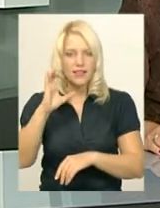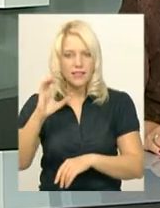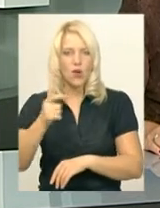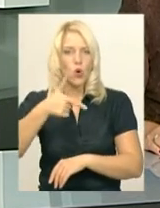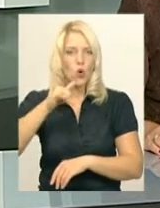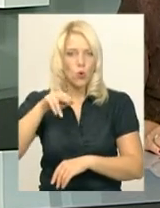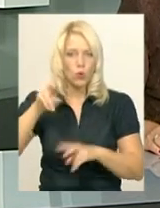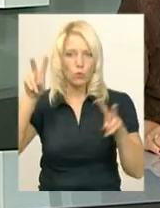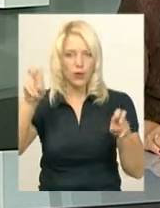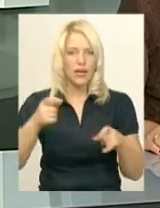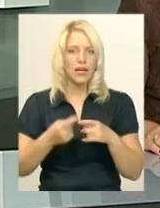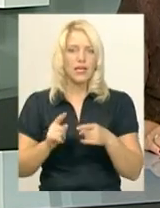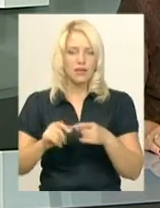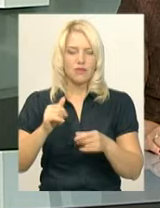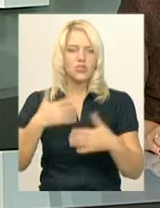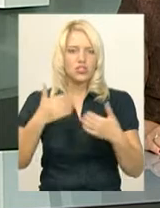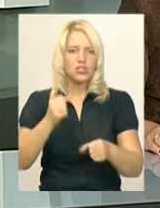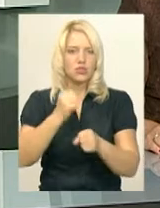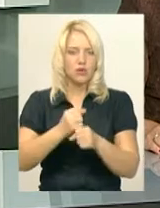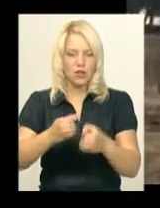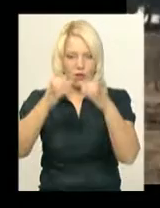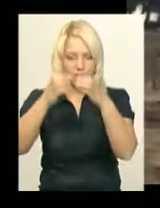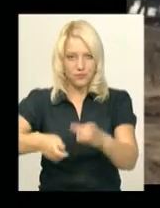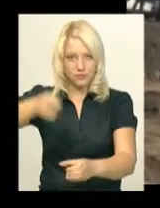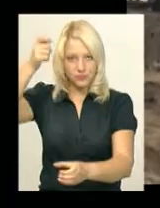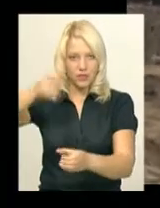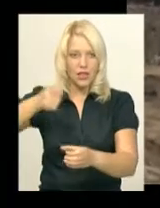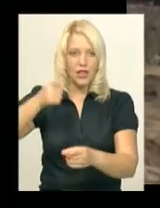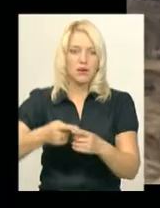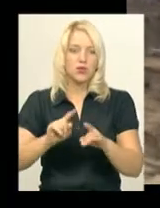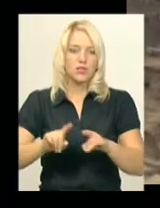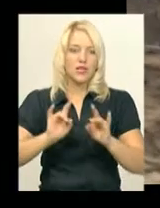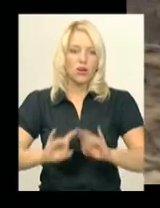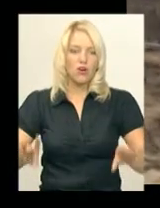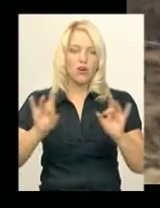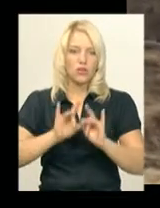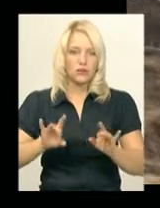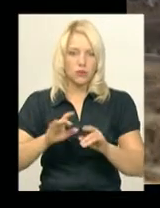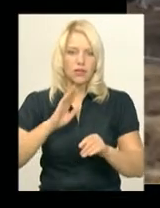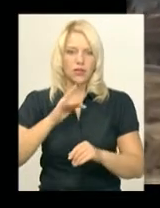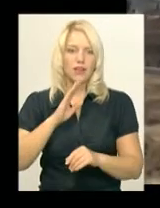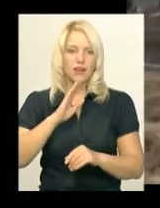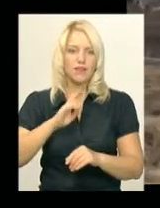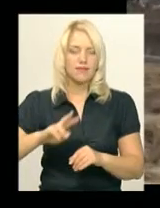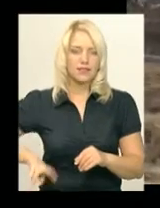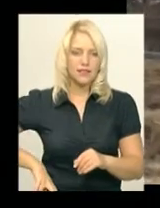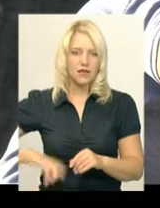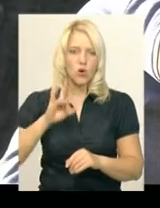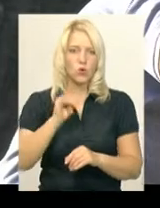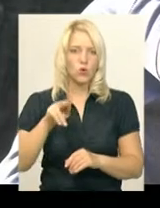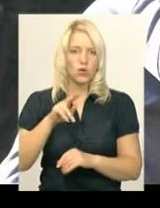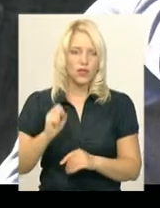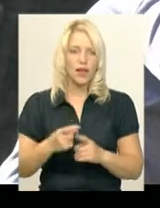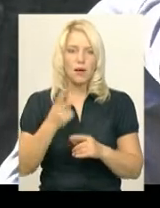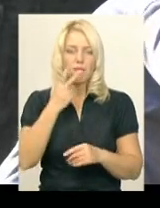перші контрольні палі. Про це нам розповіла головний лікар обласної дитячої лікарні Віра Руда. Вона надала нам власне відео і зараз ви бачите на